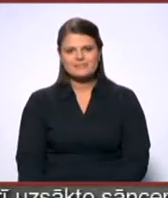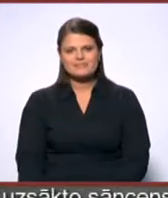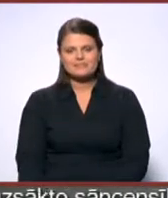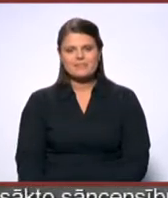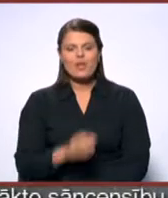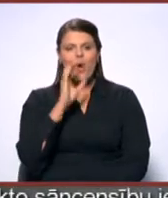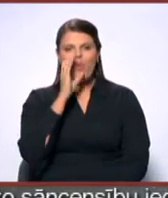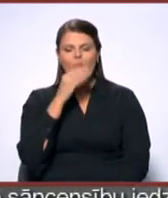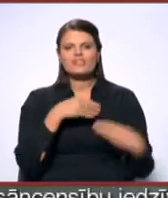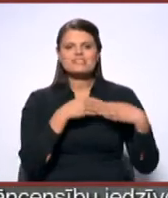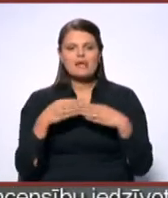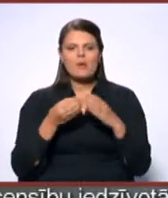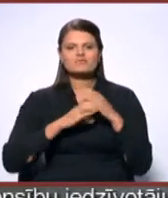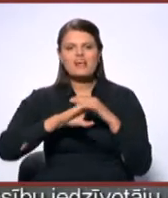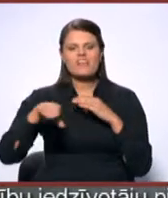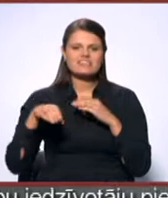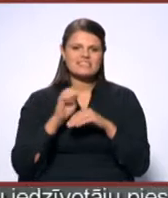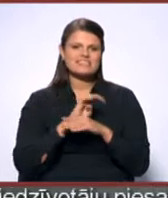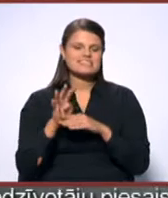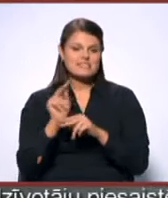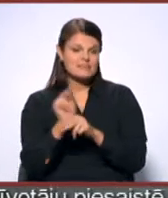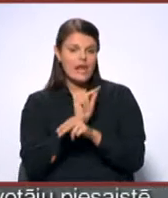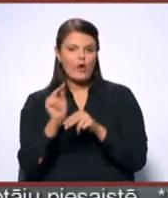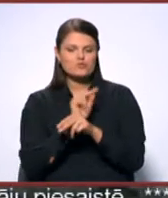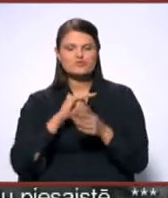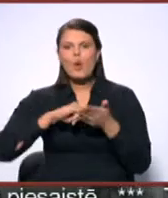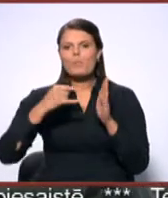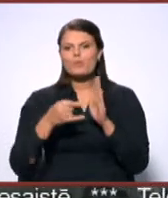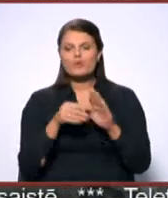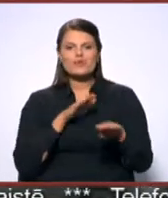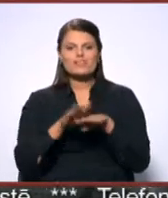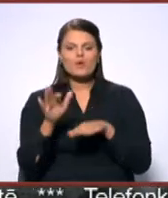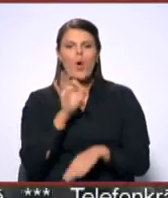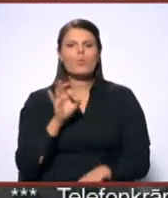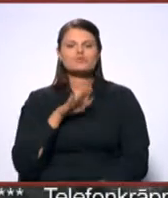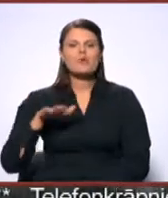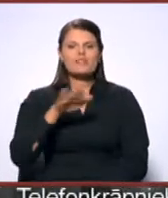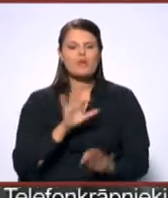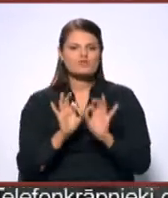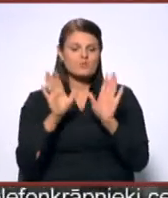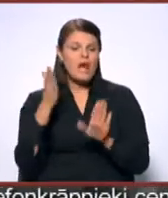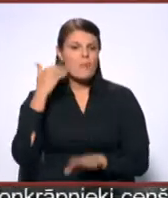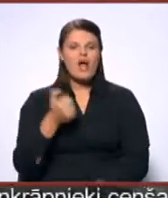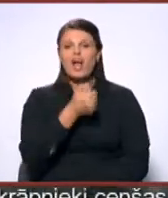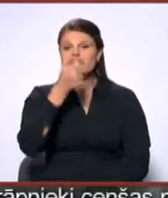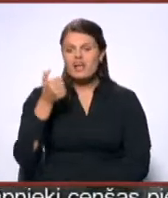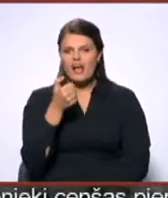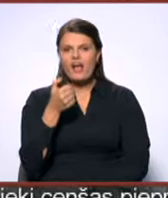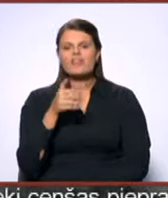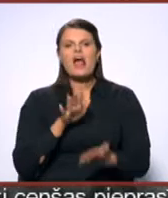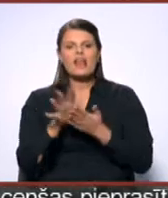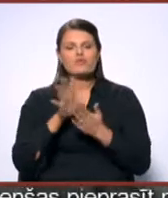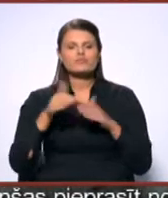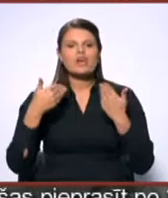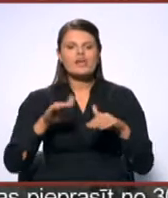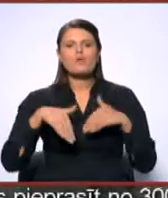Ūdens apgādes un kanalizācijas sistēmas rekonstrukcijas projektu īstenošana ozolniekos uzsāka pagājušajā gadā. Eksploatācijā